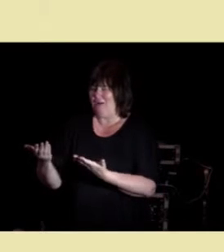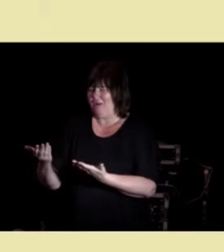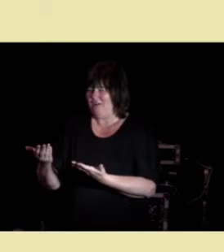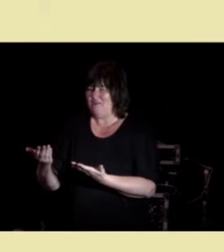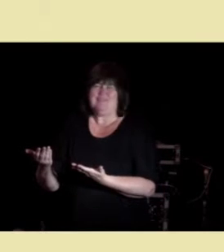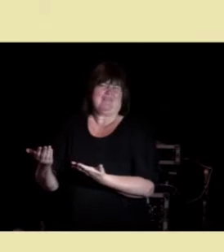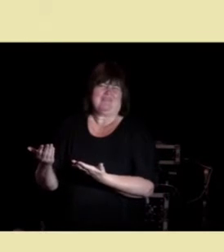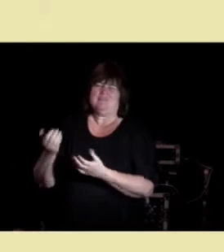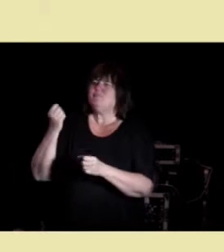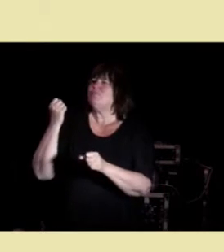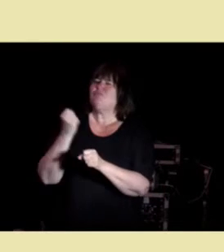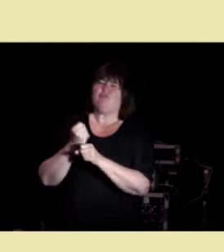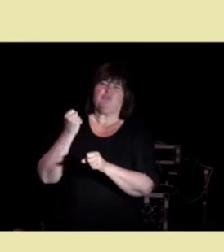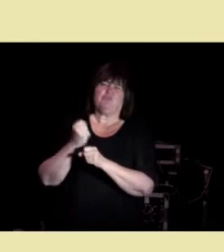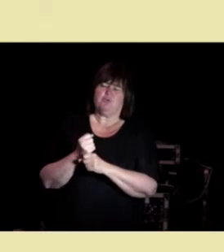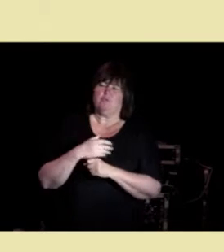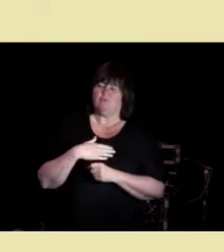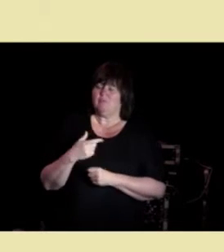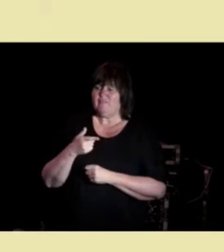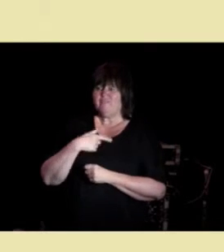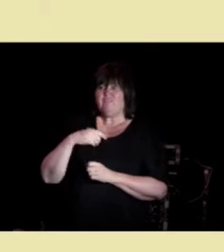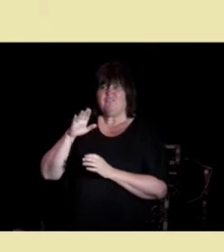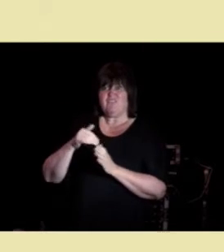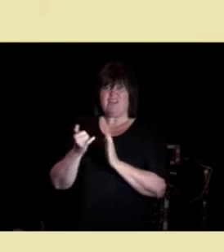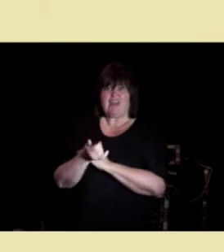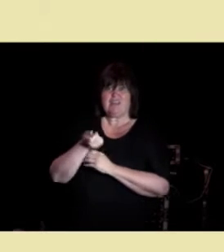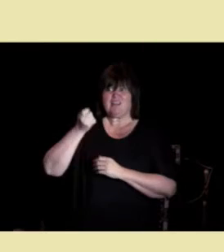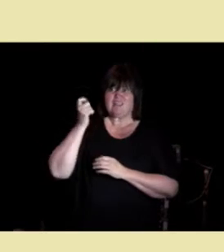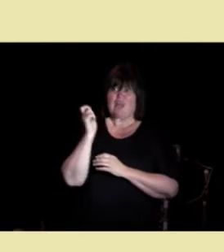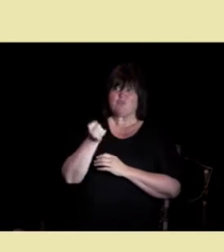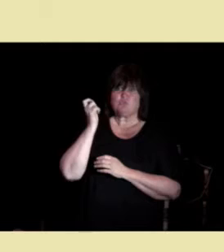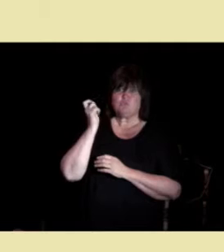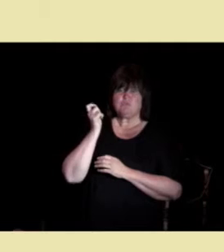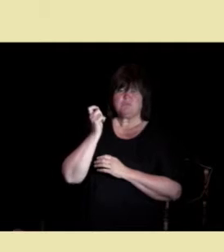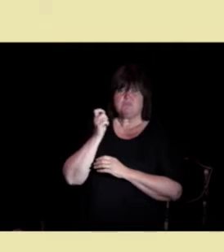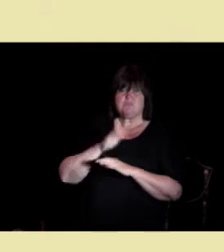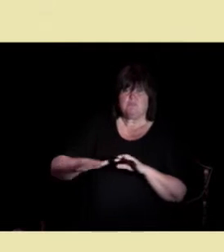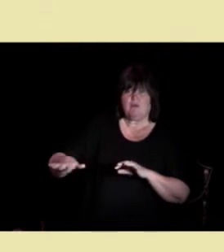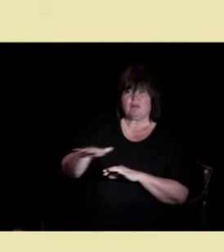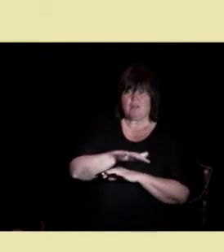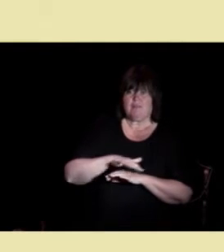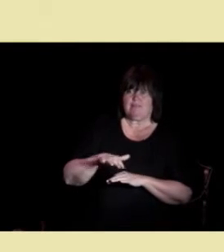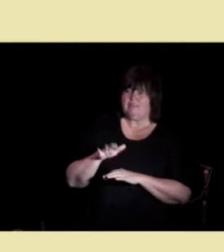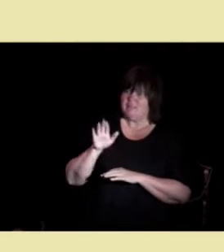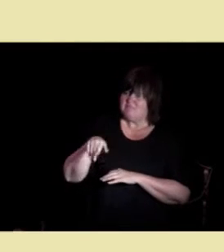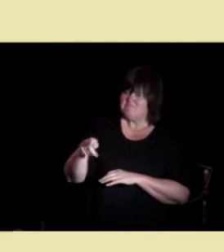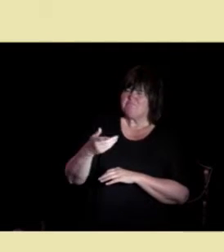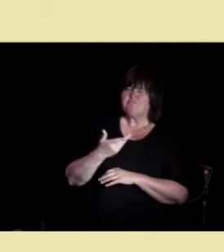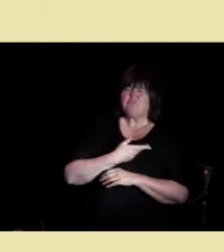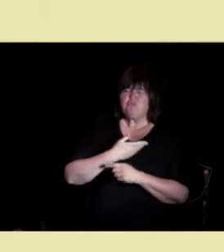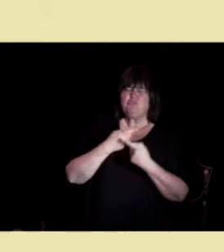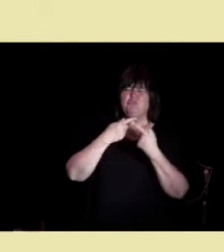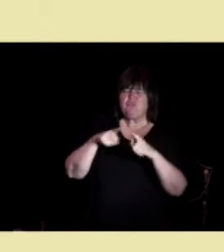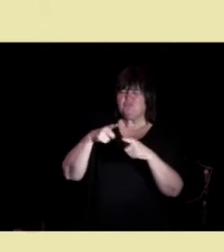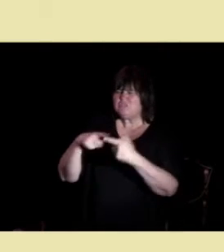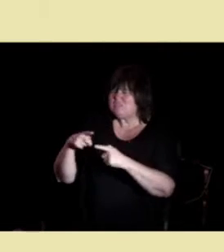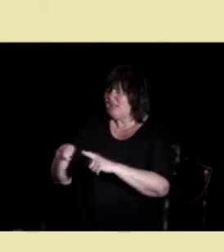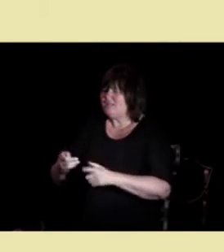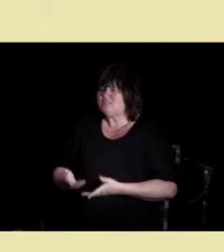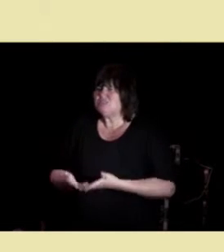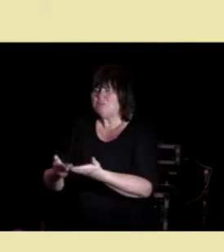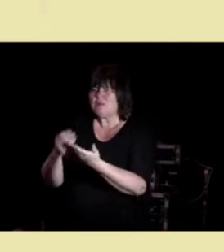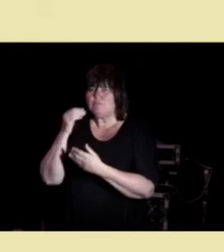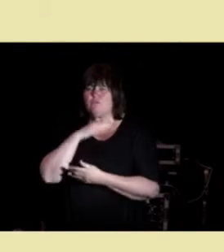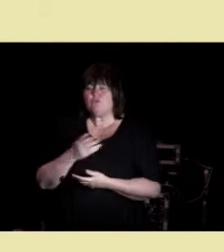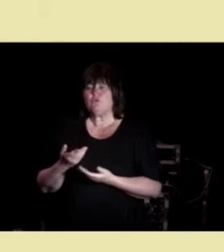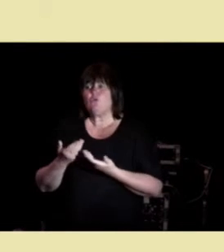Men faktum er at vi befinner oss i et auksjonsmarked, og det er veldig mye forskjellig som hjelper folk å få det